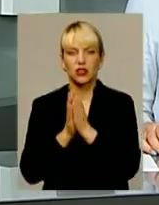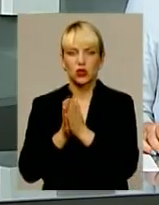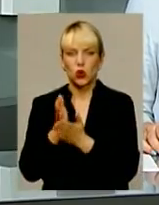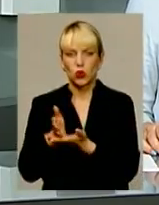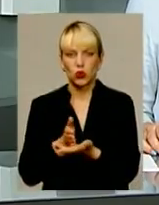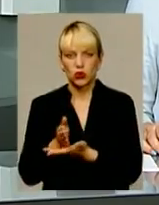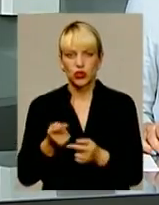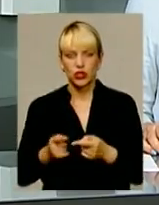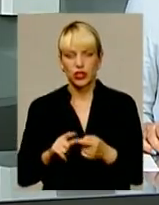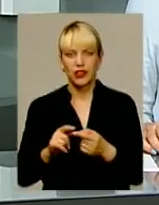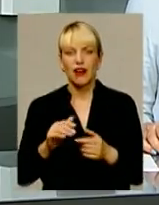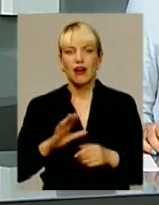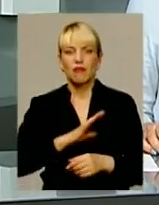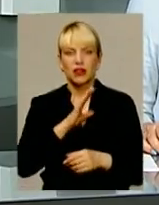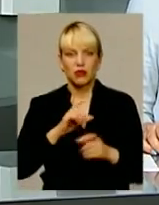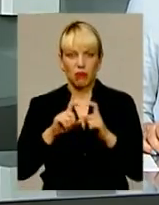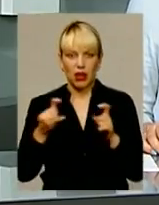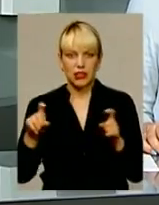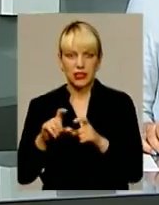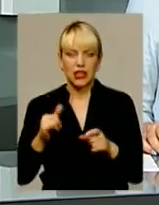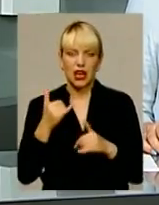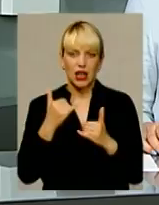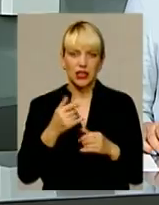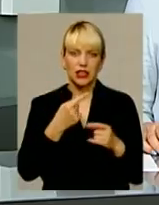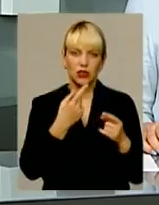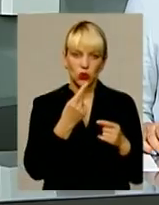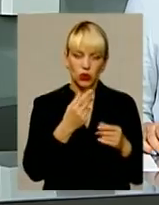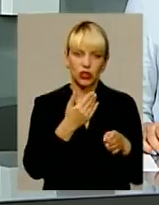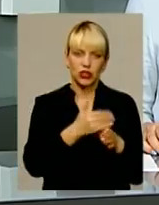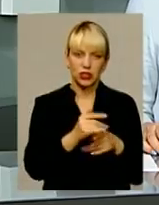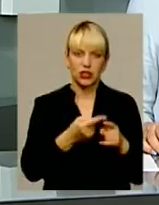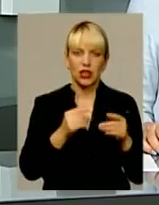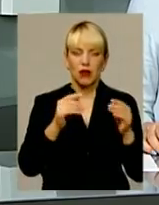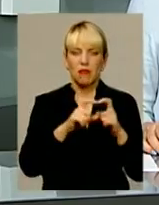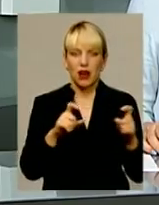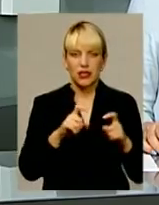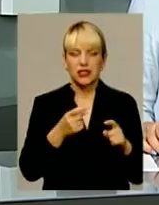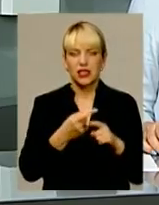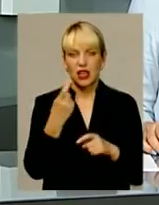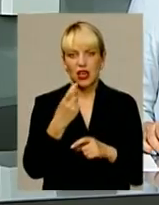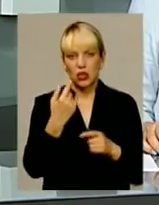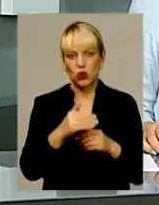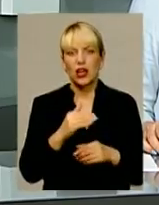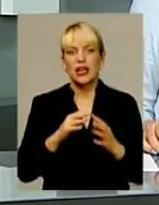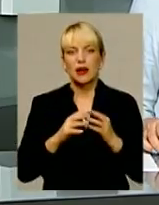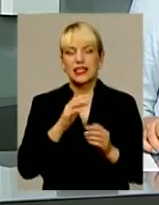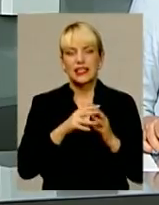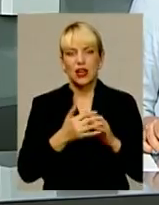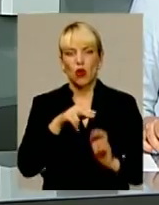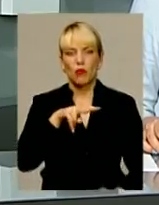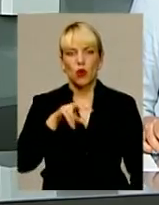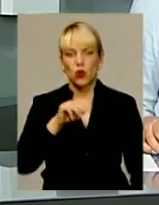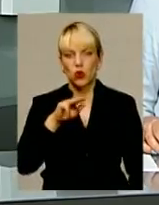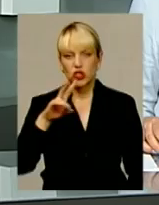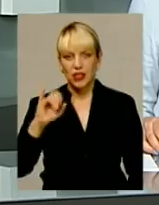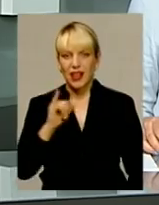та сусідом-власником другої частини будівлі. Коли і з чого все почалося в селі Плужне із Яславського району? Кілька годин